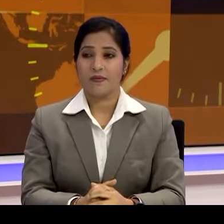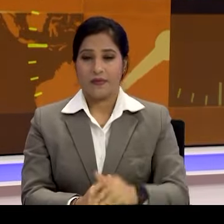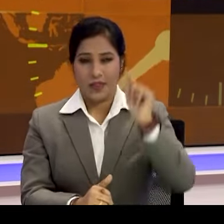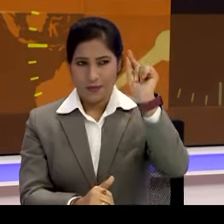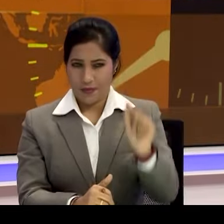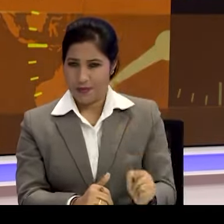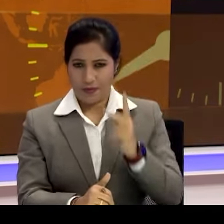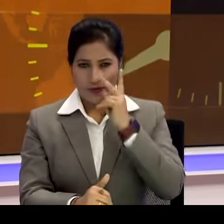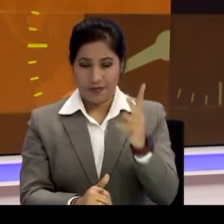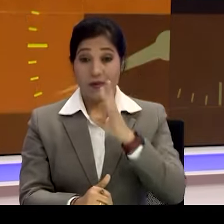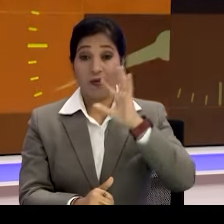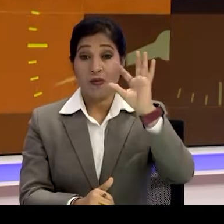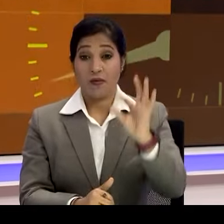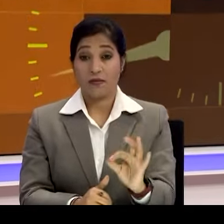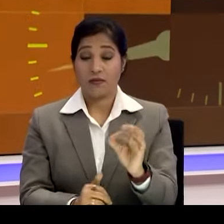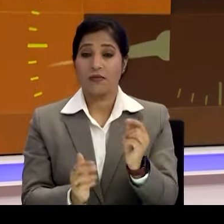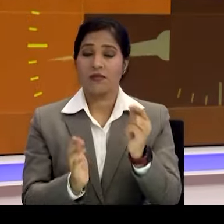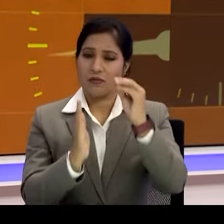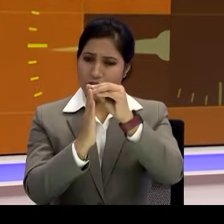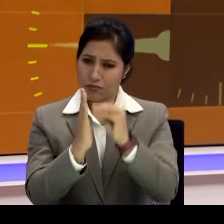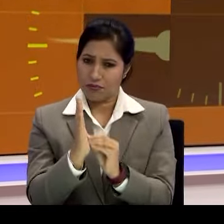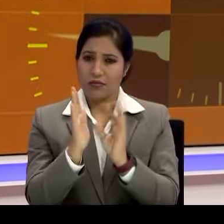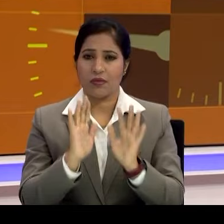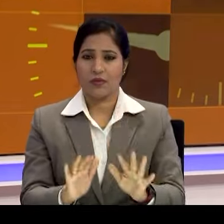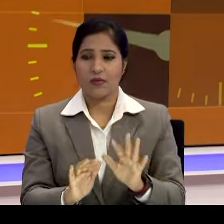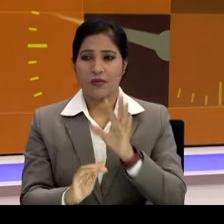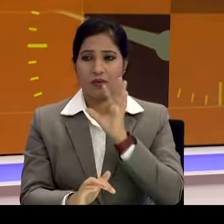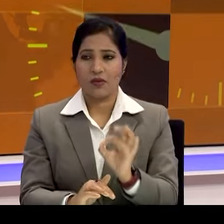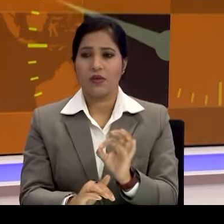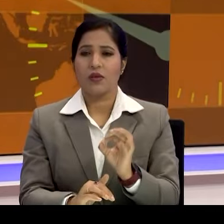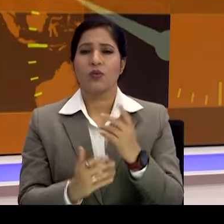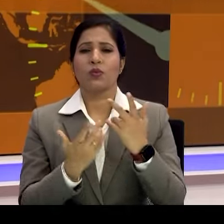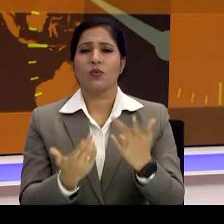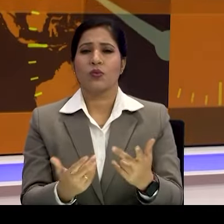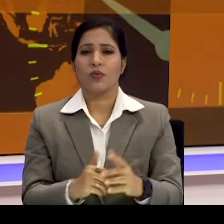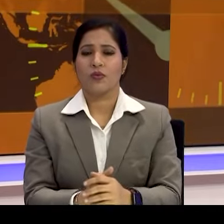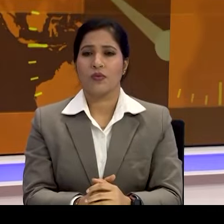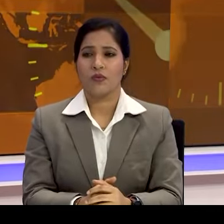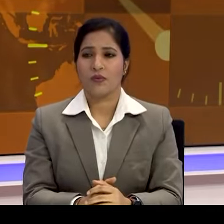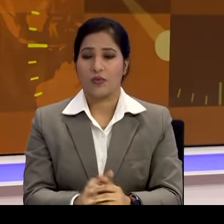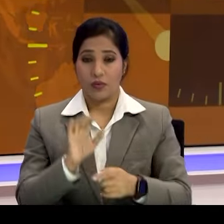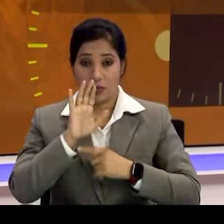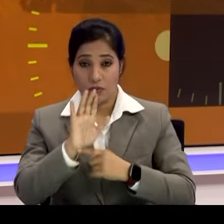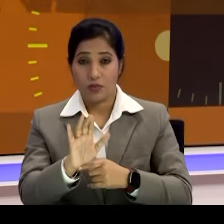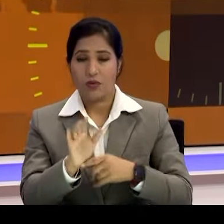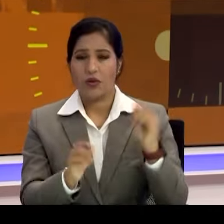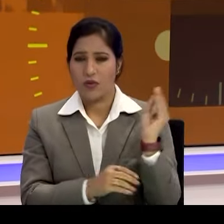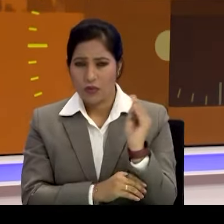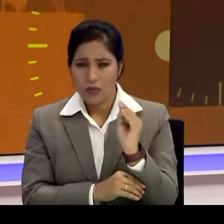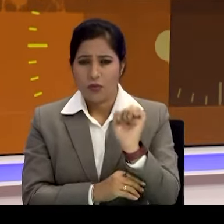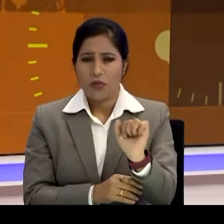the real welfare of farmers and that is why we have seen across the country